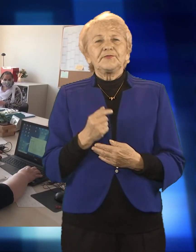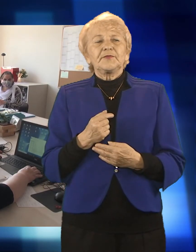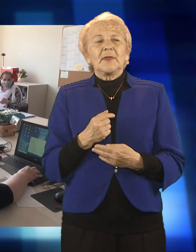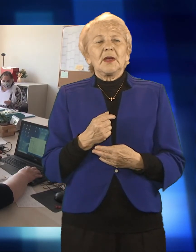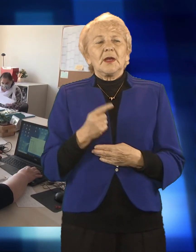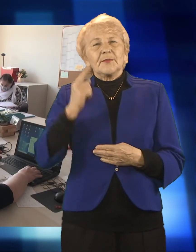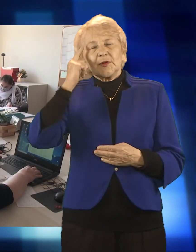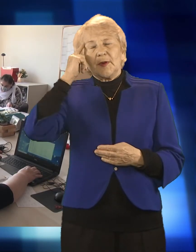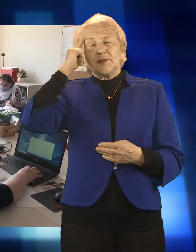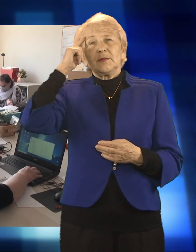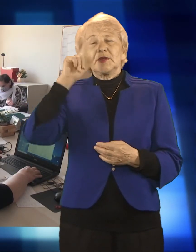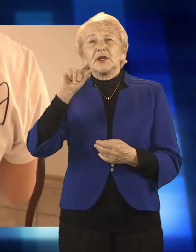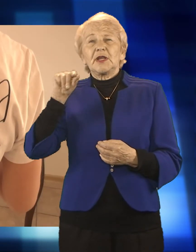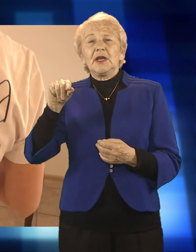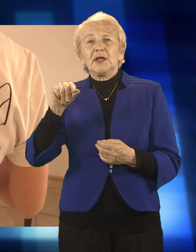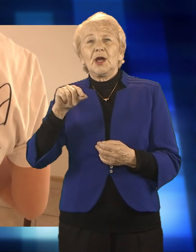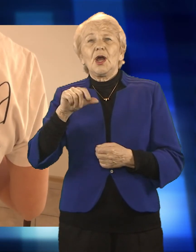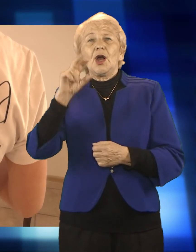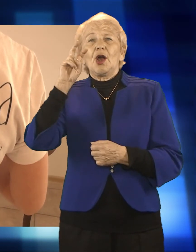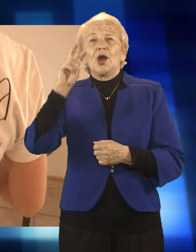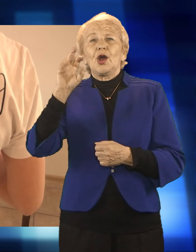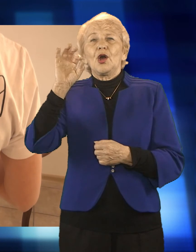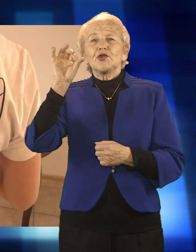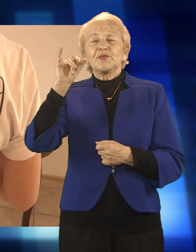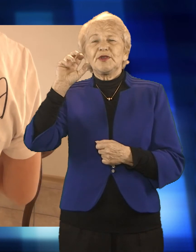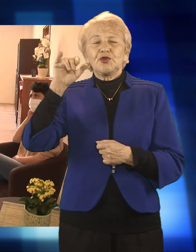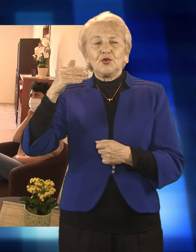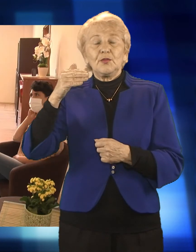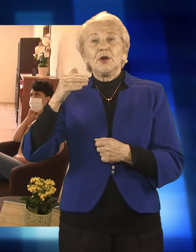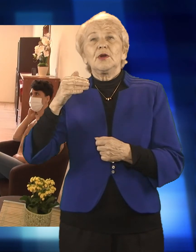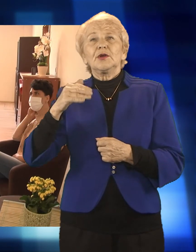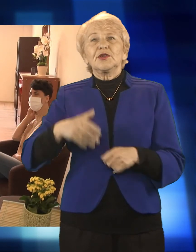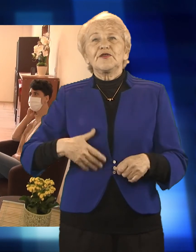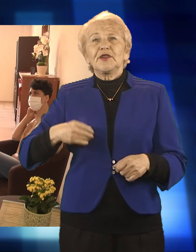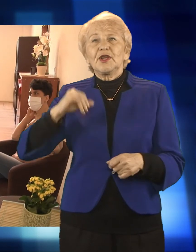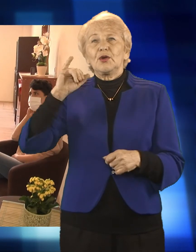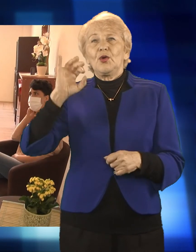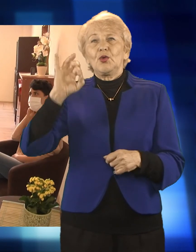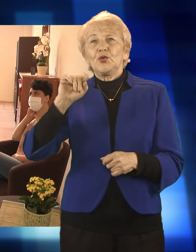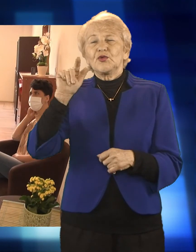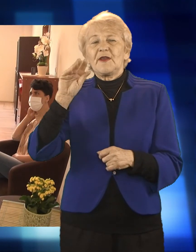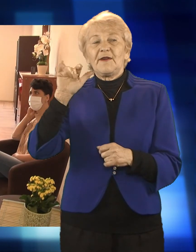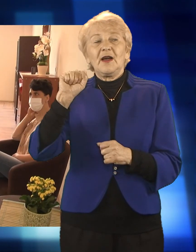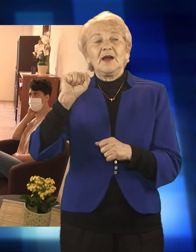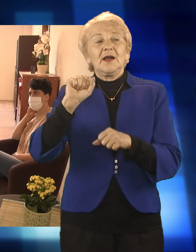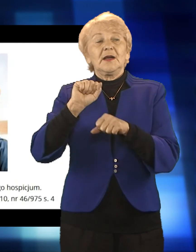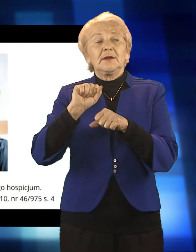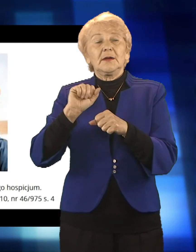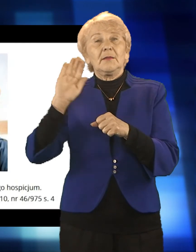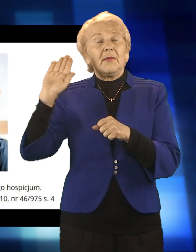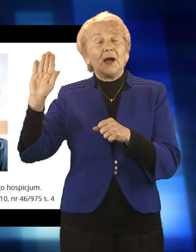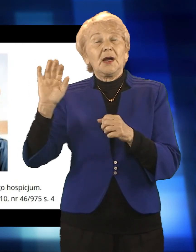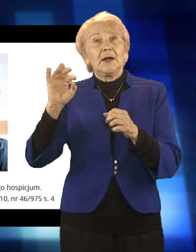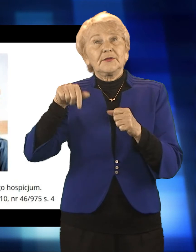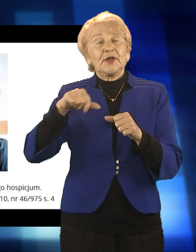Hospicjum Świętego Józefa, które dzieli się przesłaniem Wiem, jestem, pomagam, założone zostało w drugiej połowie lat 90-tych przez mężeństwo lekarzy